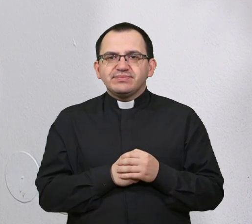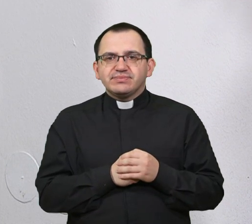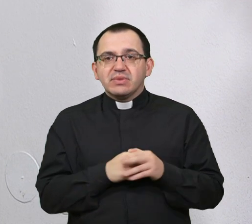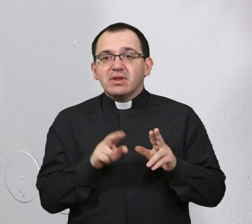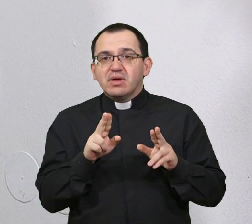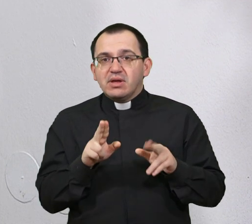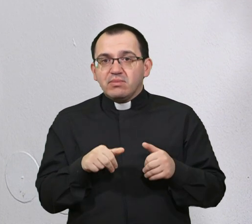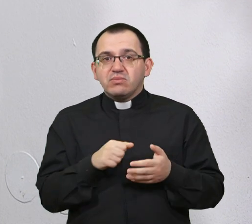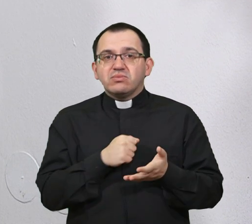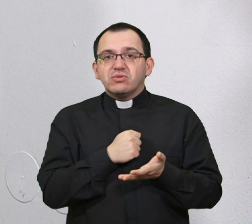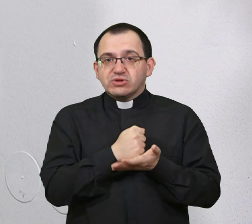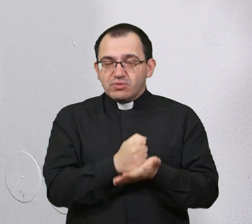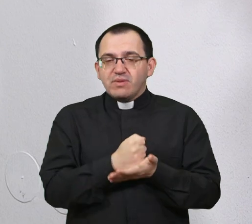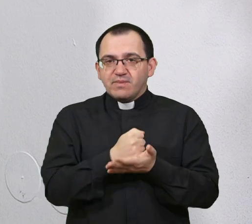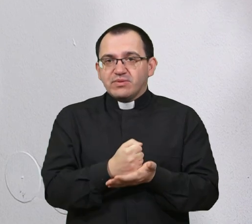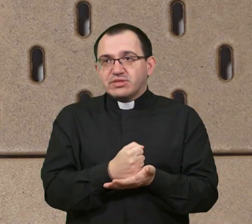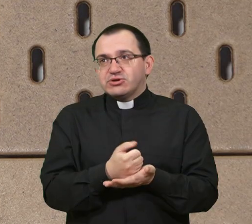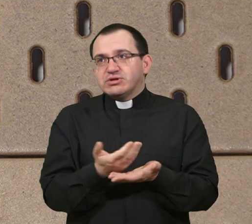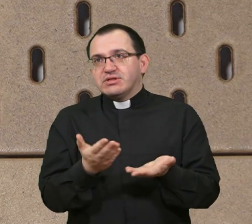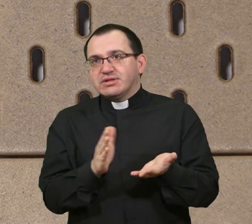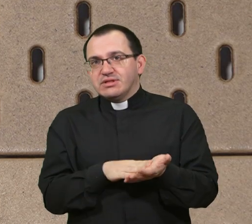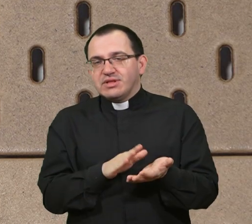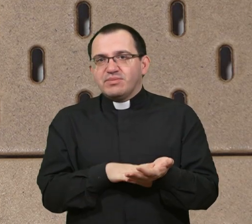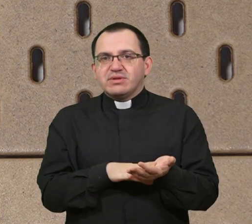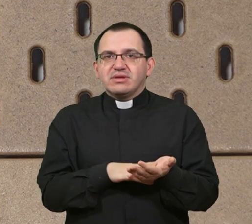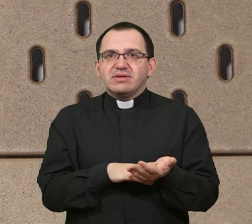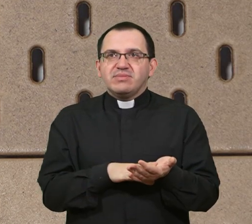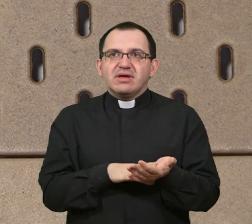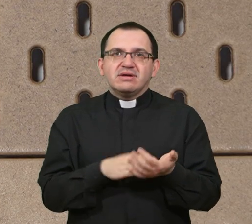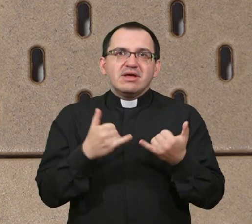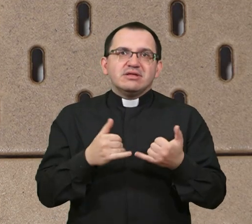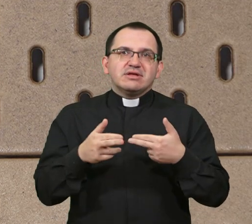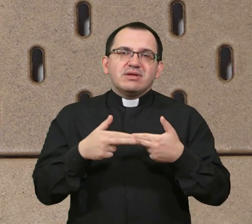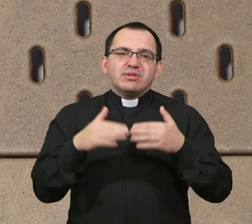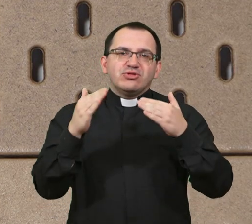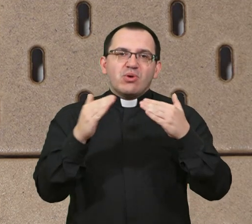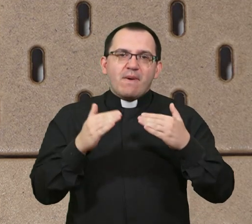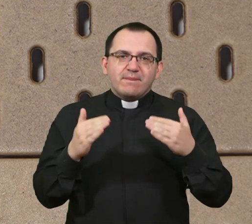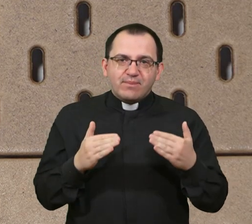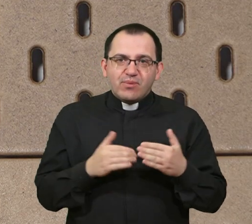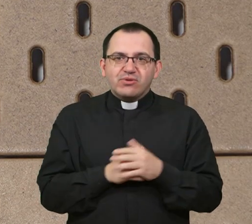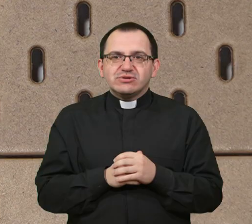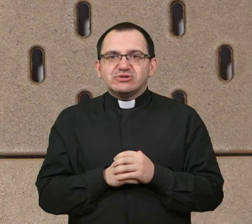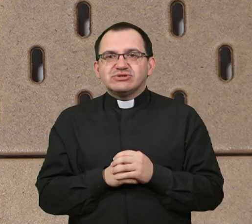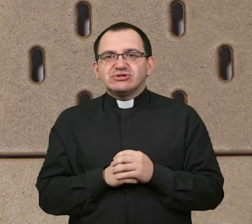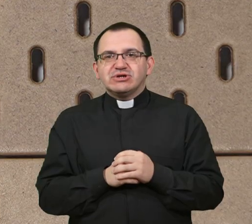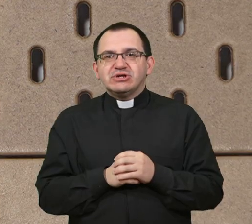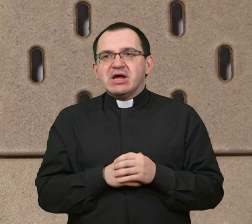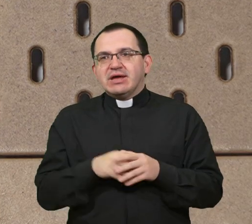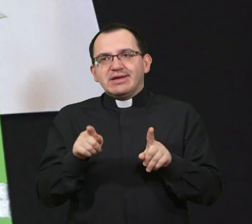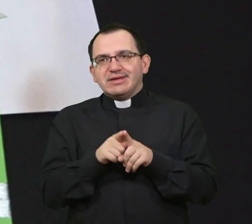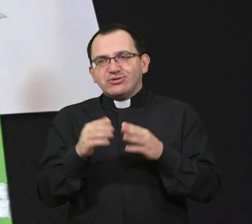možemo također podržati na način s obzirom da su božični blagdani i uvriježdene nas u već